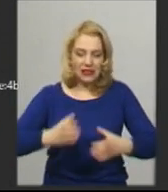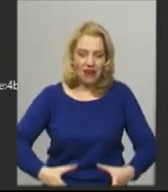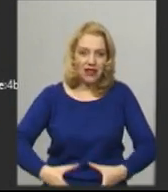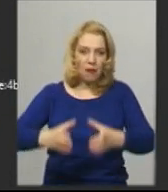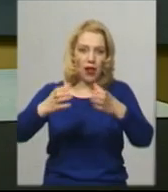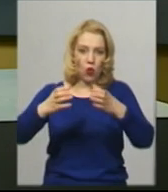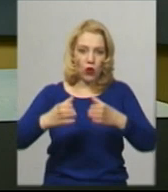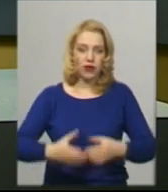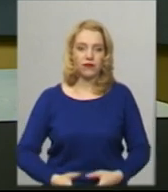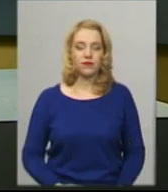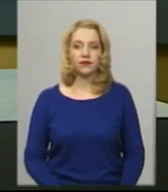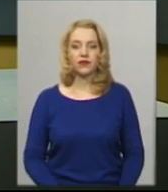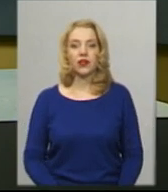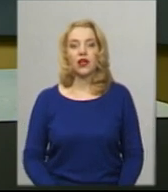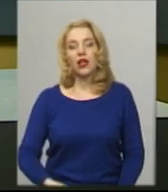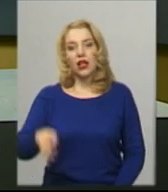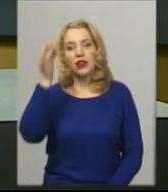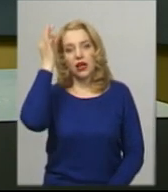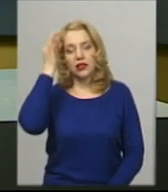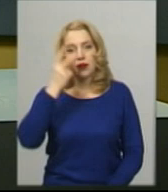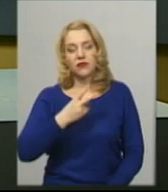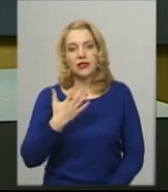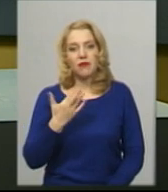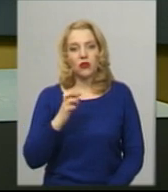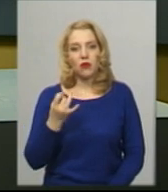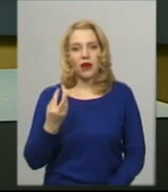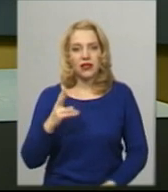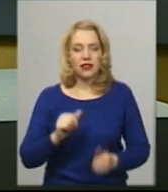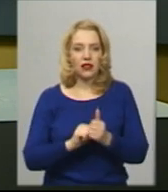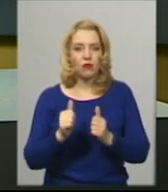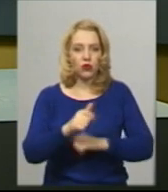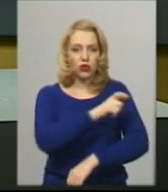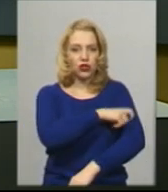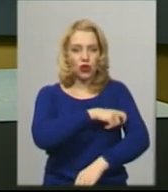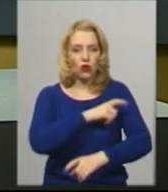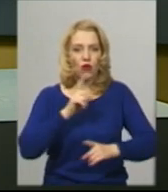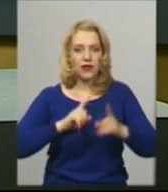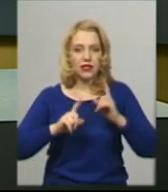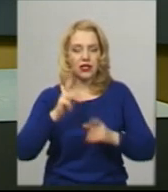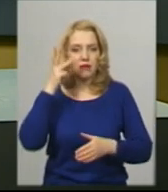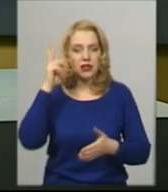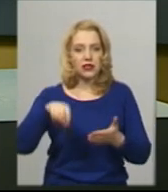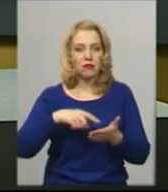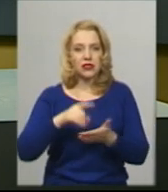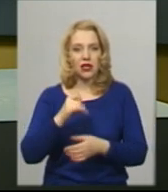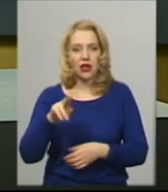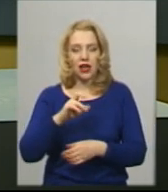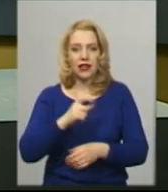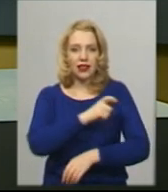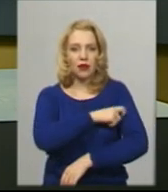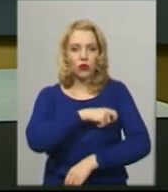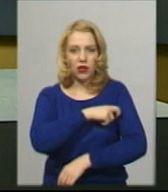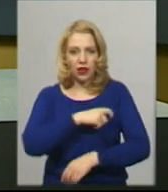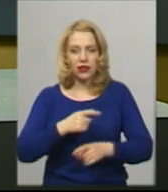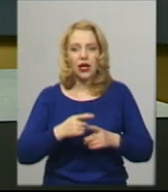масовою. Нагадаю, 25 березня на позачерговій сесії Хмельницької міської ради депутати проголосували